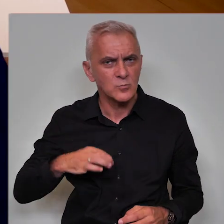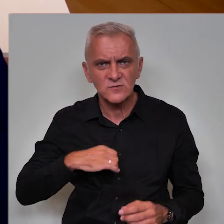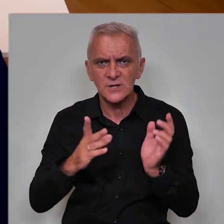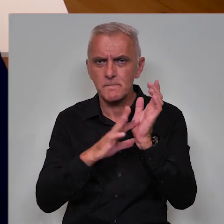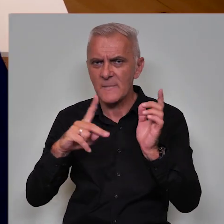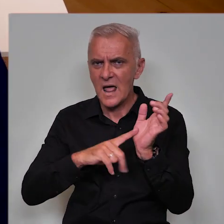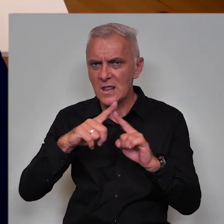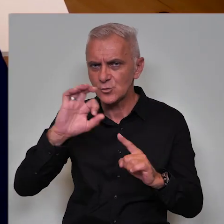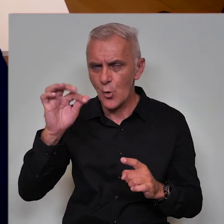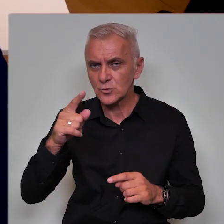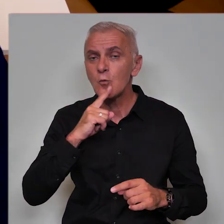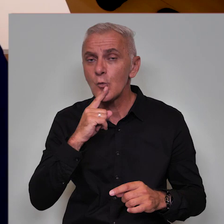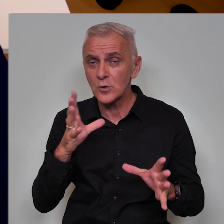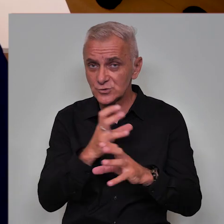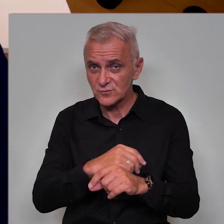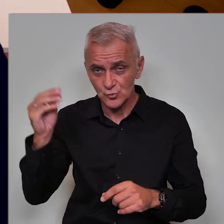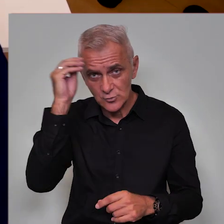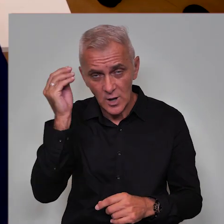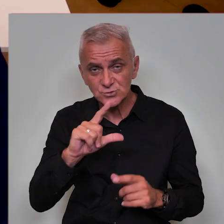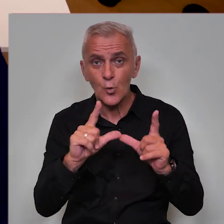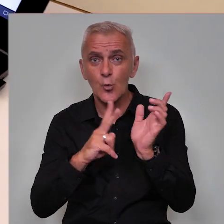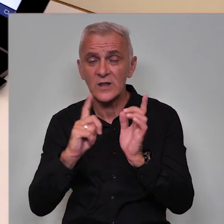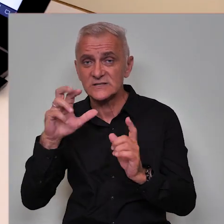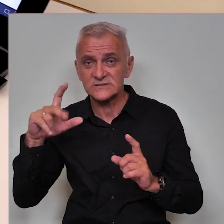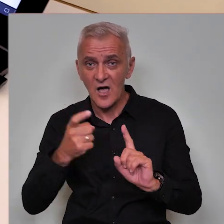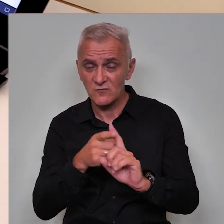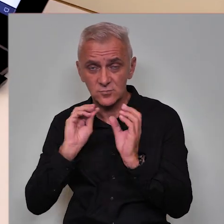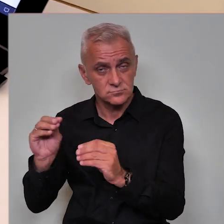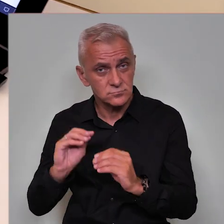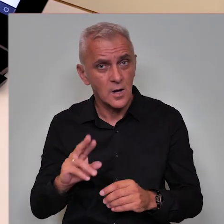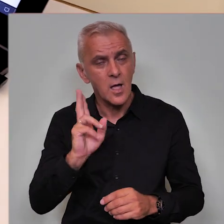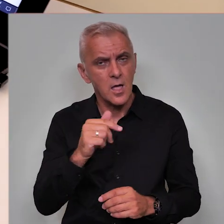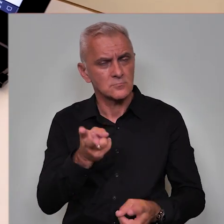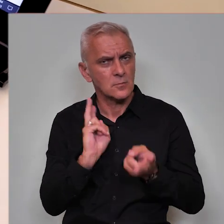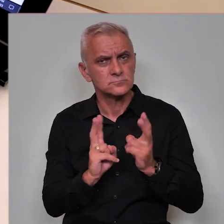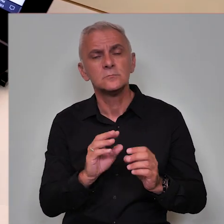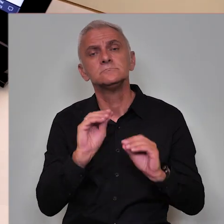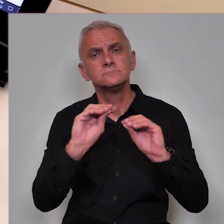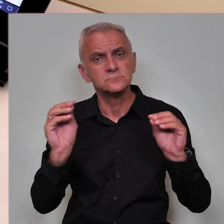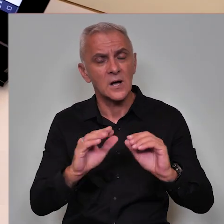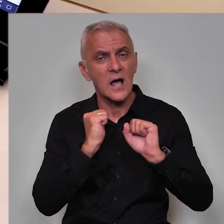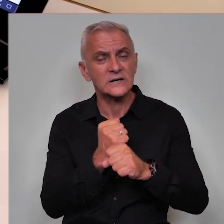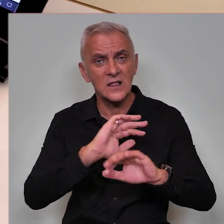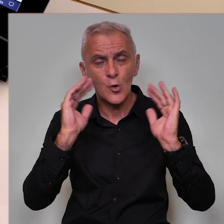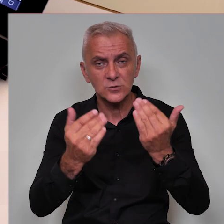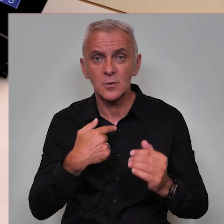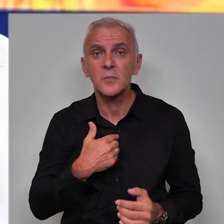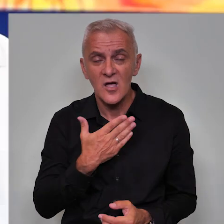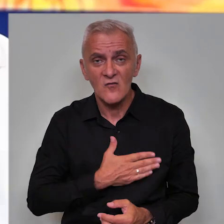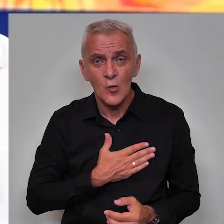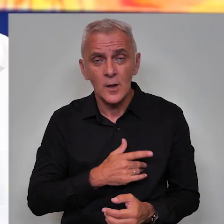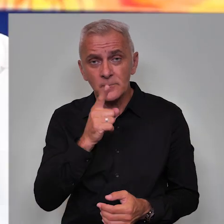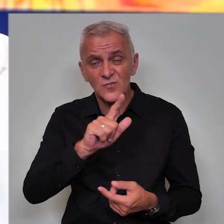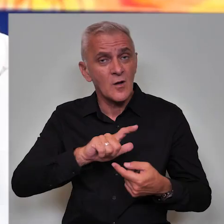mentor koji su određeni, koji su prošli ovu, koji je edukaciju od strane UNCEF-a, drže edukativne radionce. Mi bi naravno molili da ta